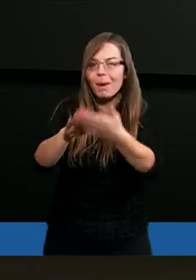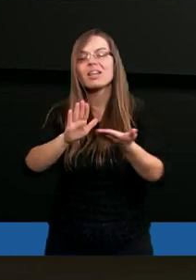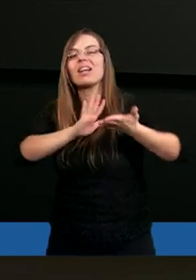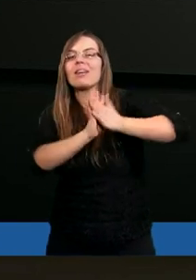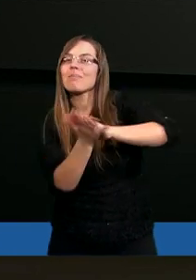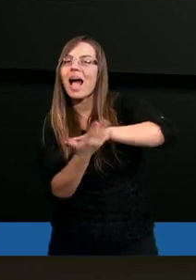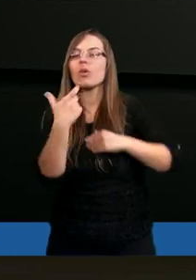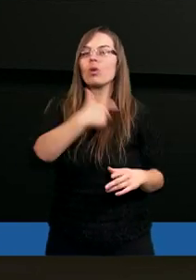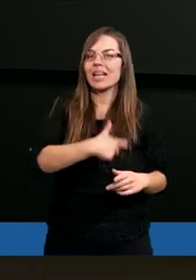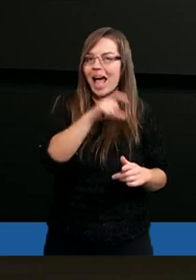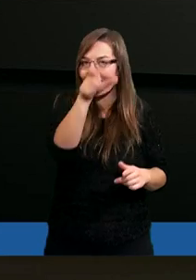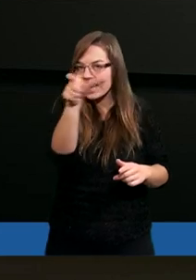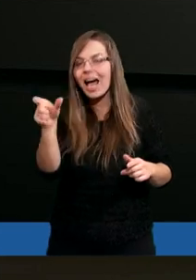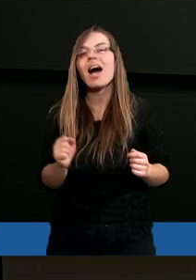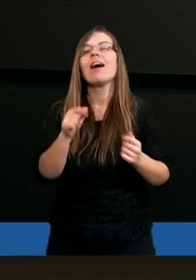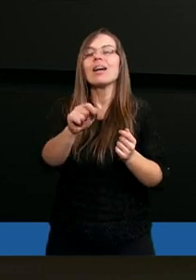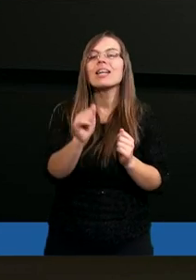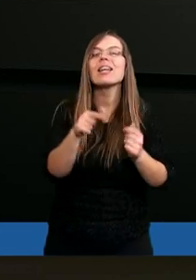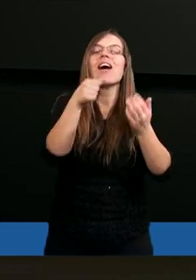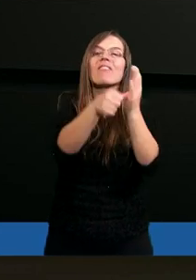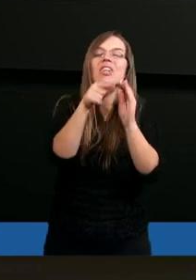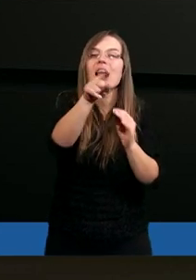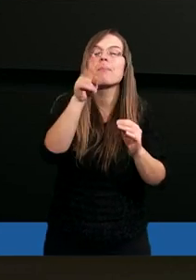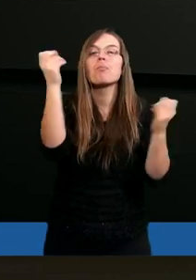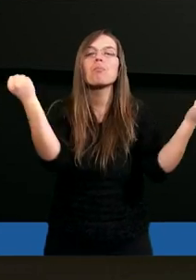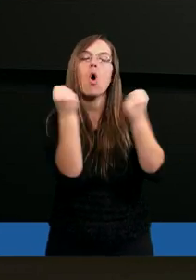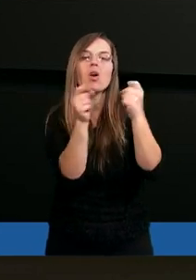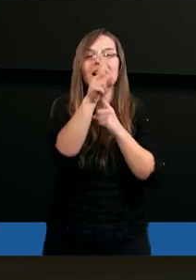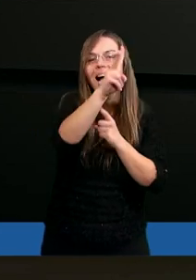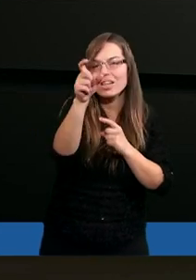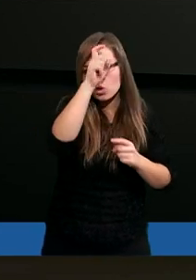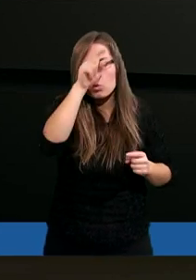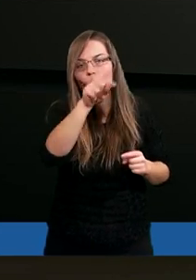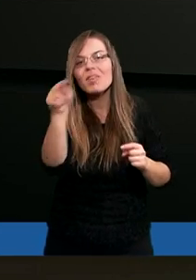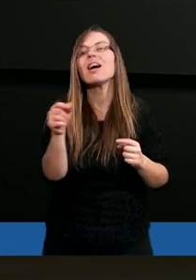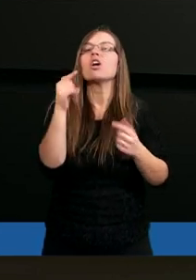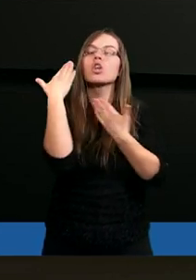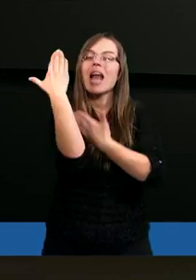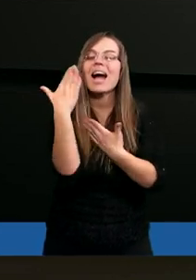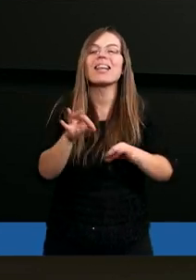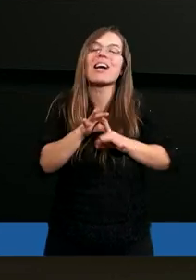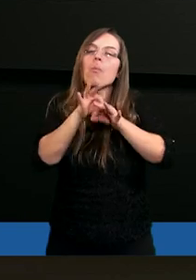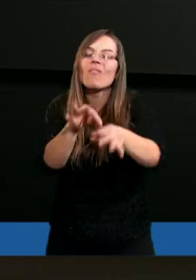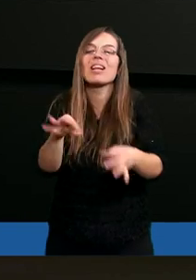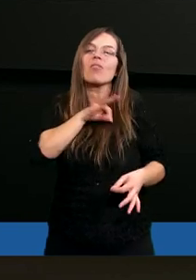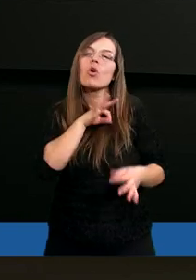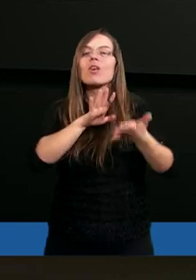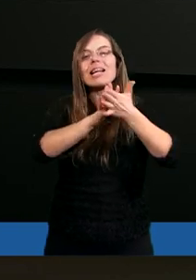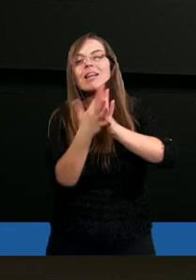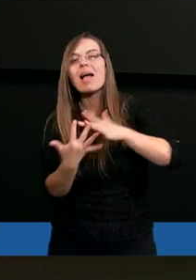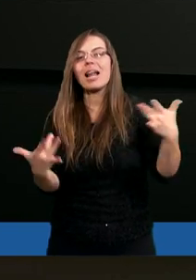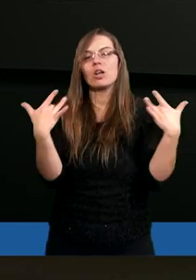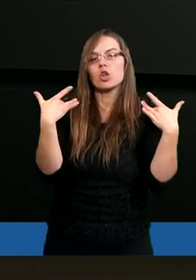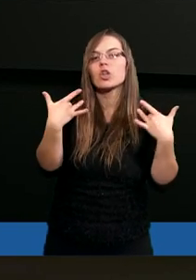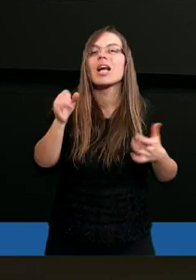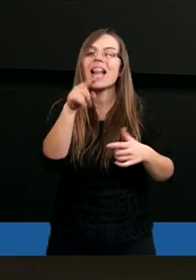odmianą serca, również z udzieleniem przez Boga mocy dla człowieka do prowadzenia tego szlachetnego, tego właściwego życia.